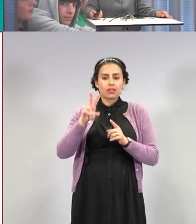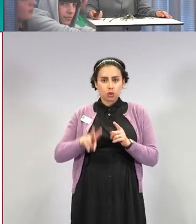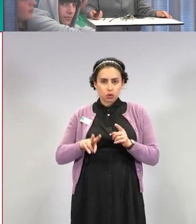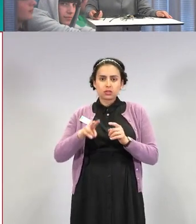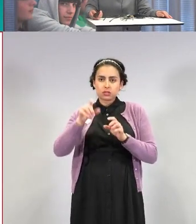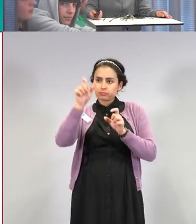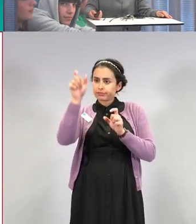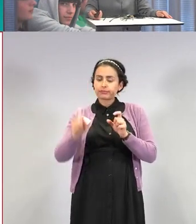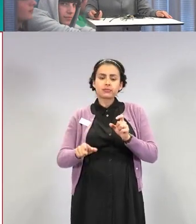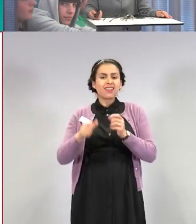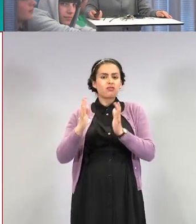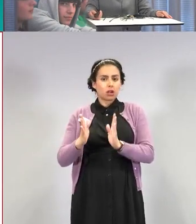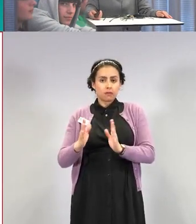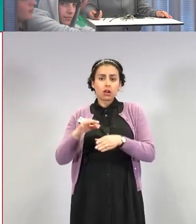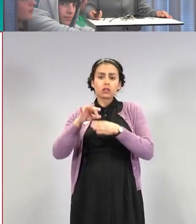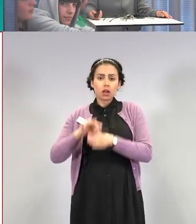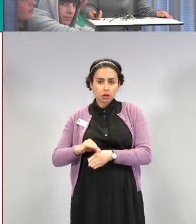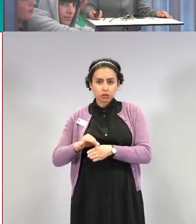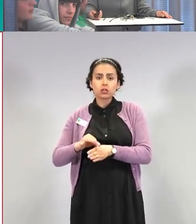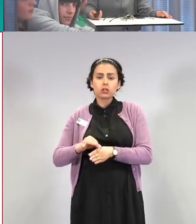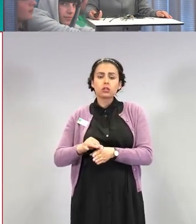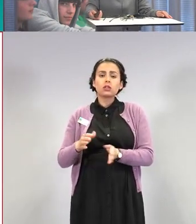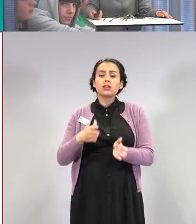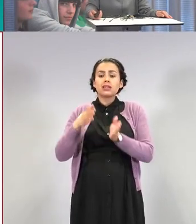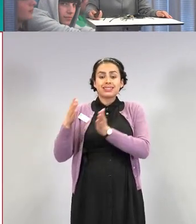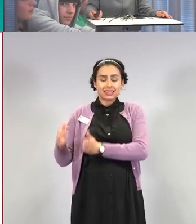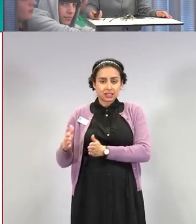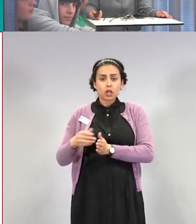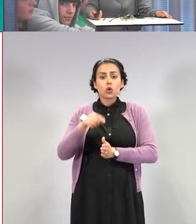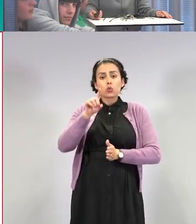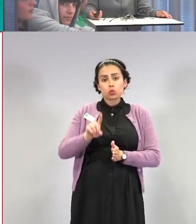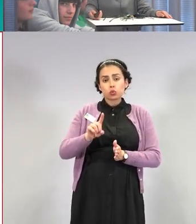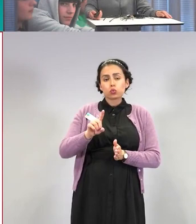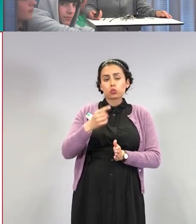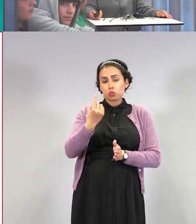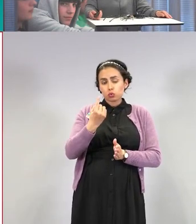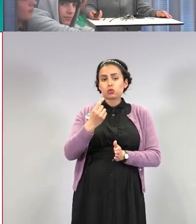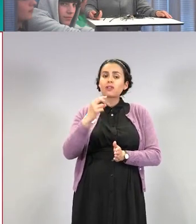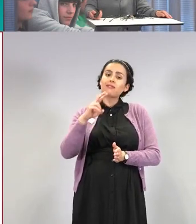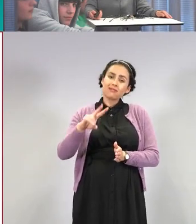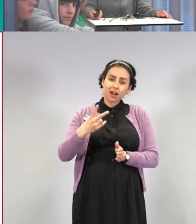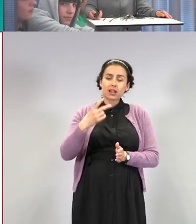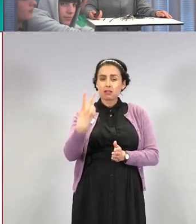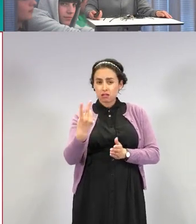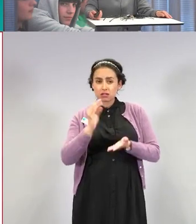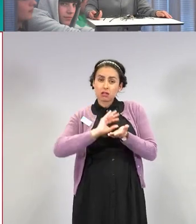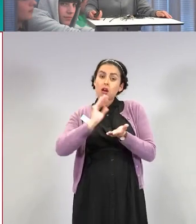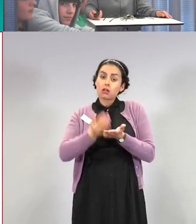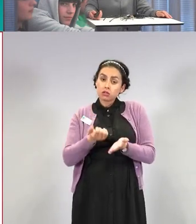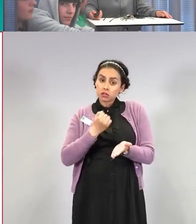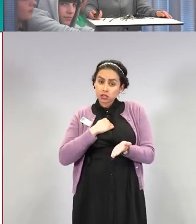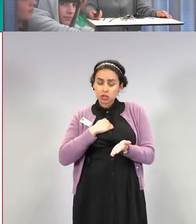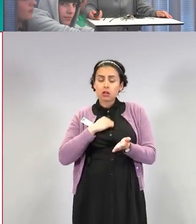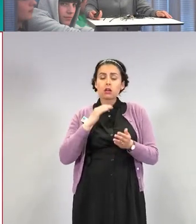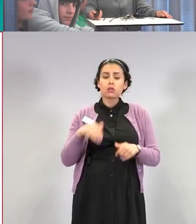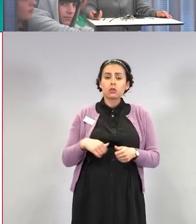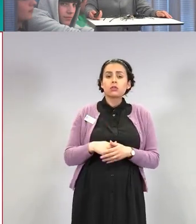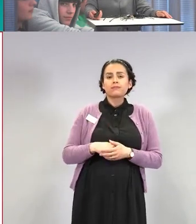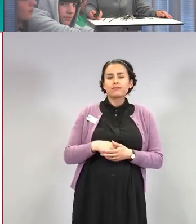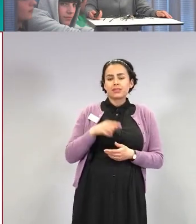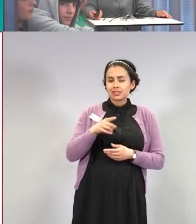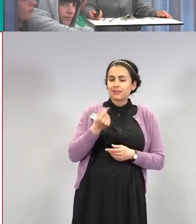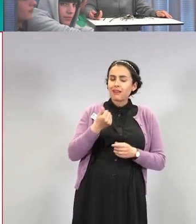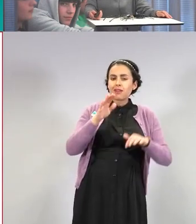vakavat taudit ja sitten onko annettu yksi tai kaksi annosta. Nämä vähän vaihtelevat. Siinä voisi ajatella, että siinä on